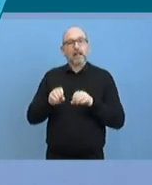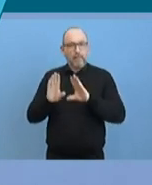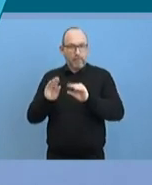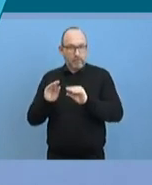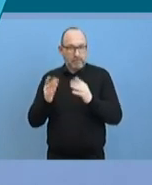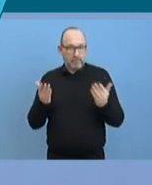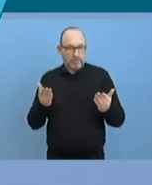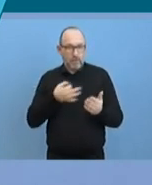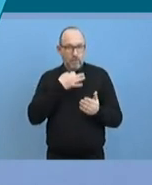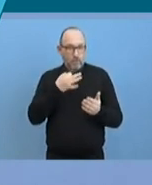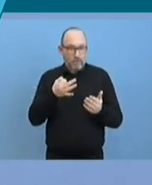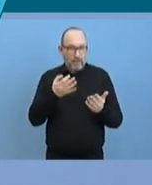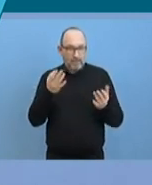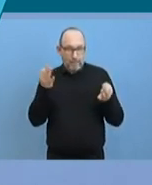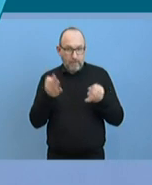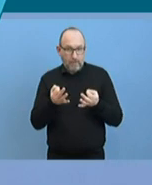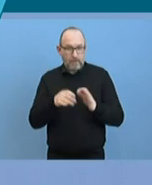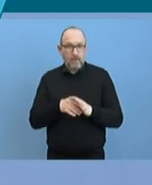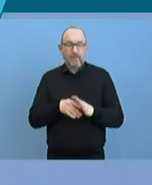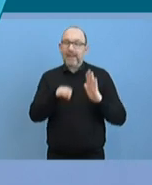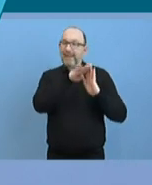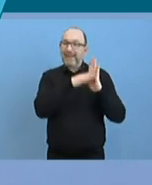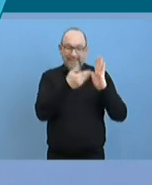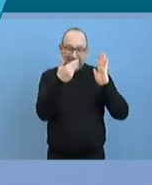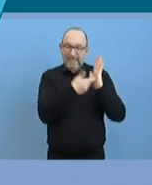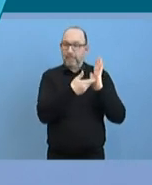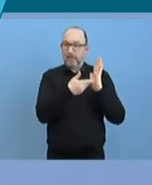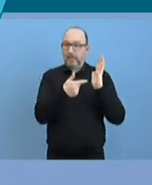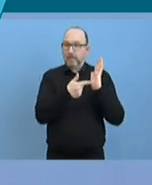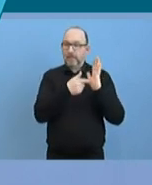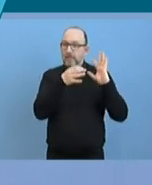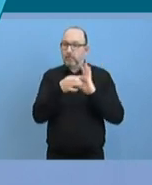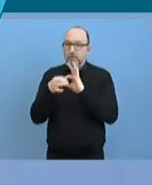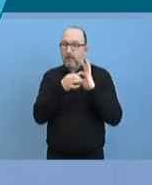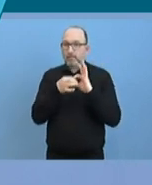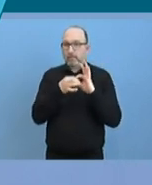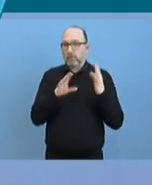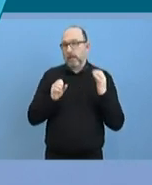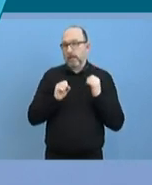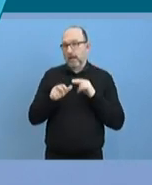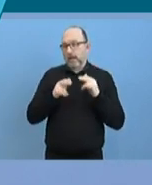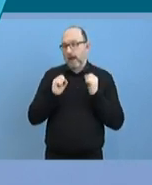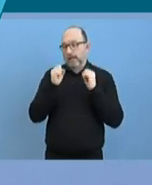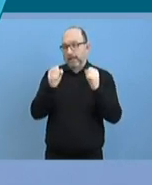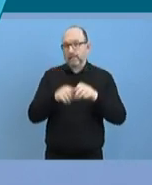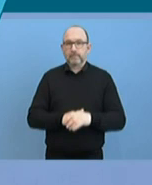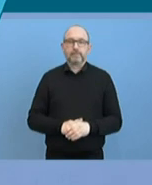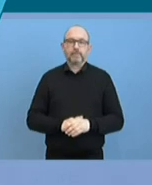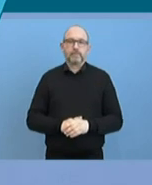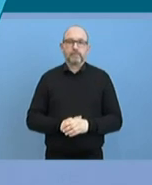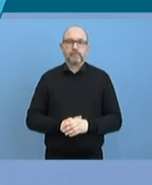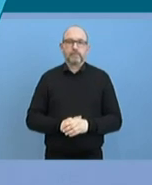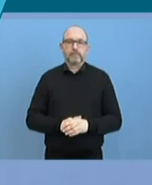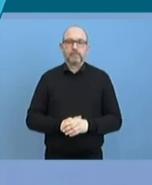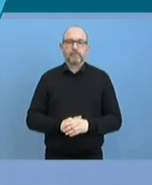um entsprechend der Regeln, die da herrschen, zu agieren. Frau Odino noch mal dazu, bitte. Ist die